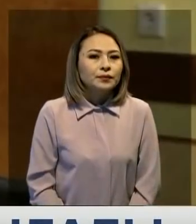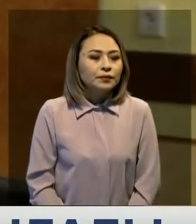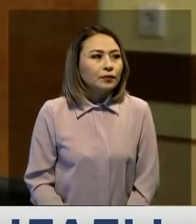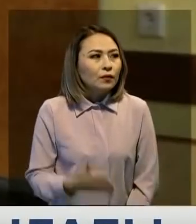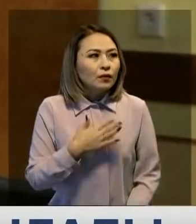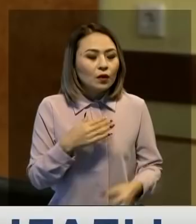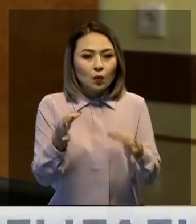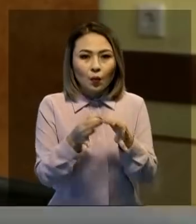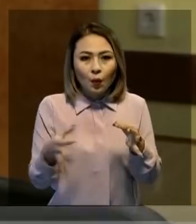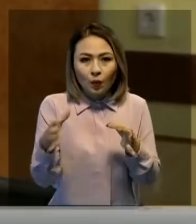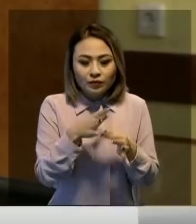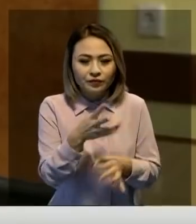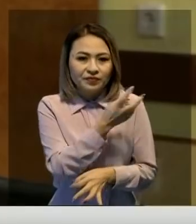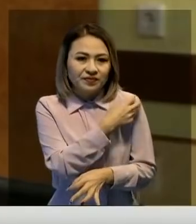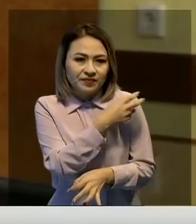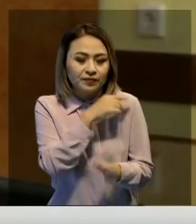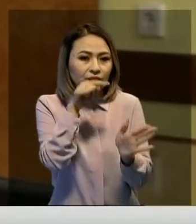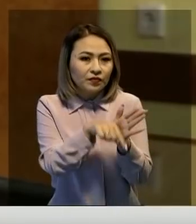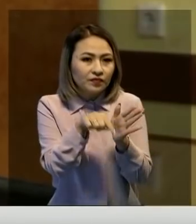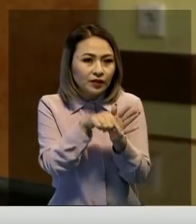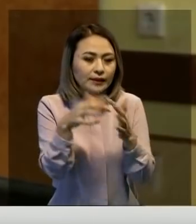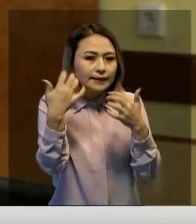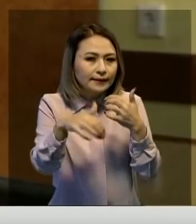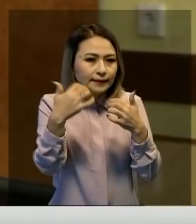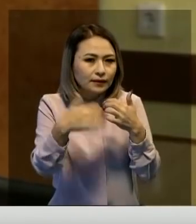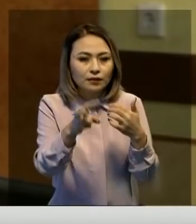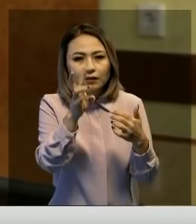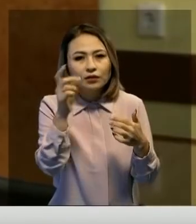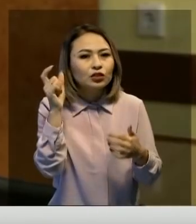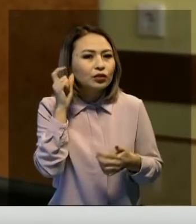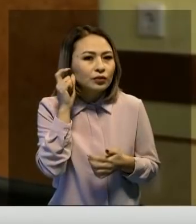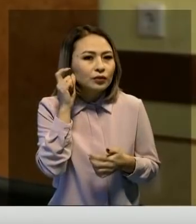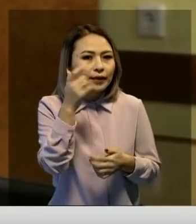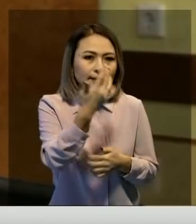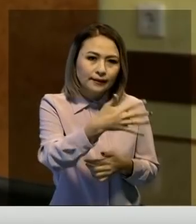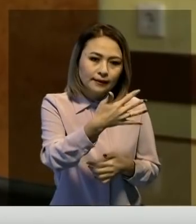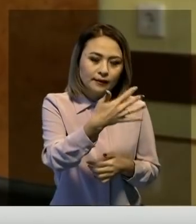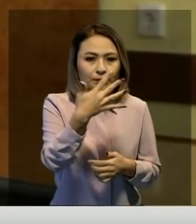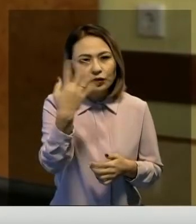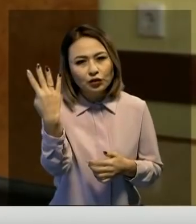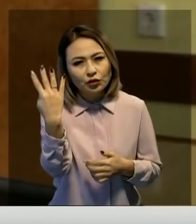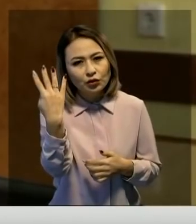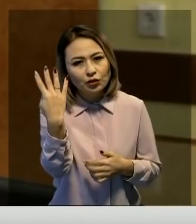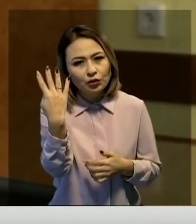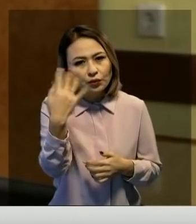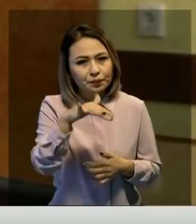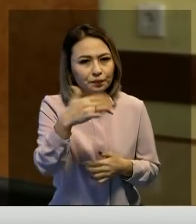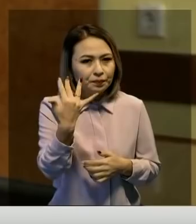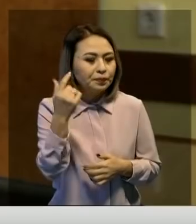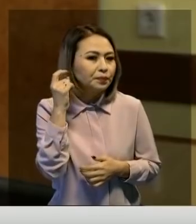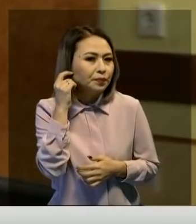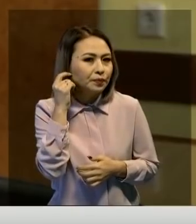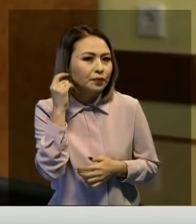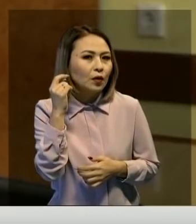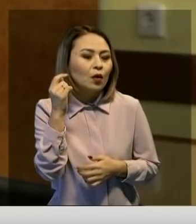ветеринардың орташа жасы 54-55 жасы маңайынды.